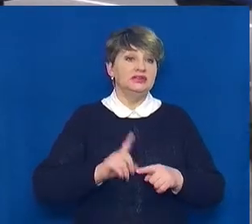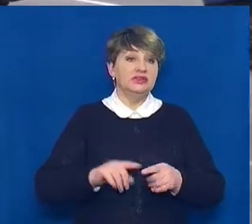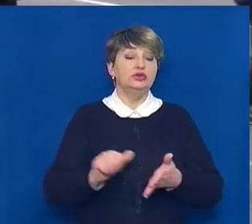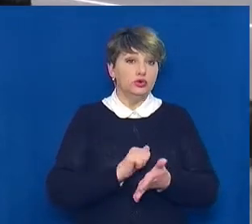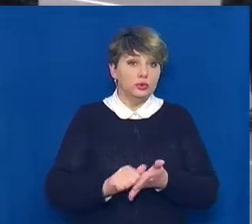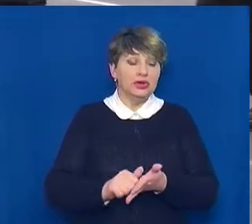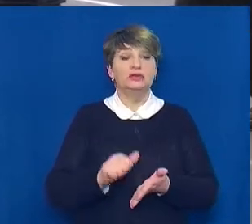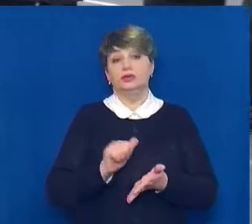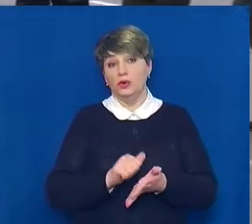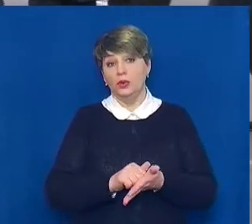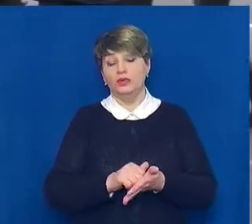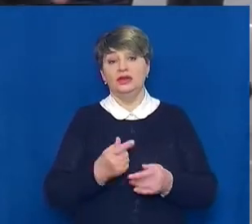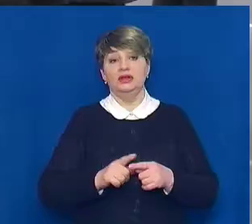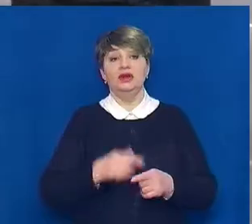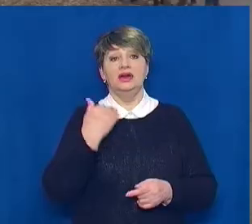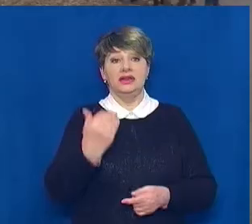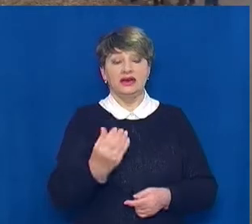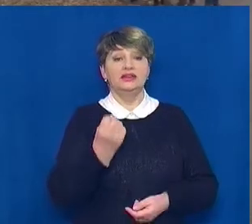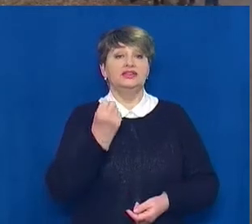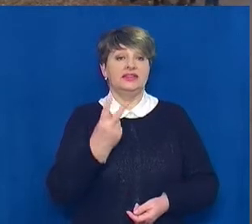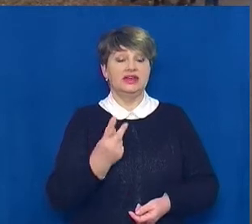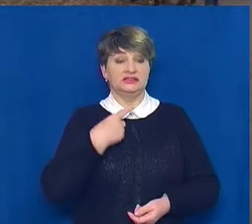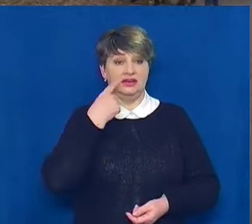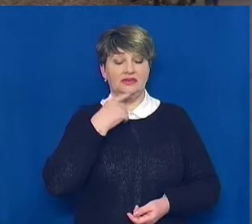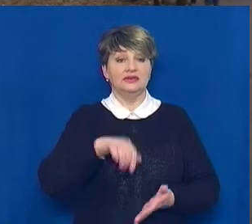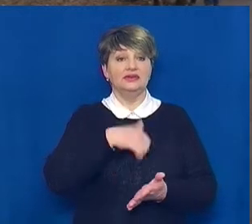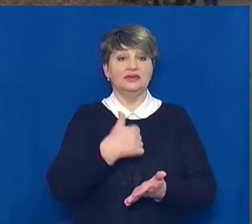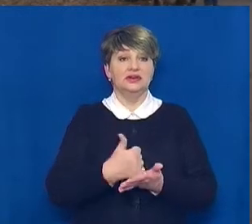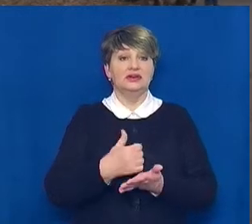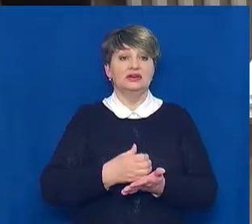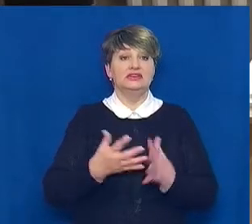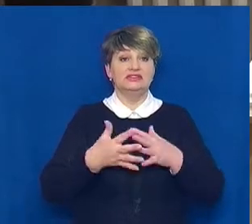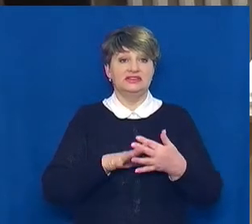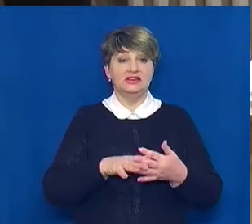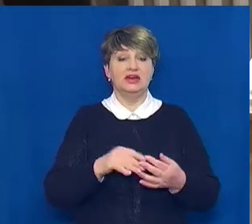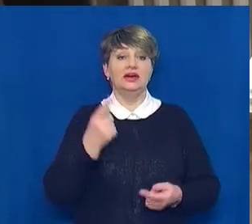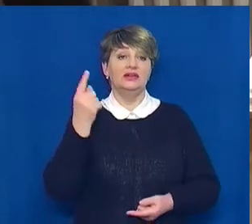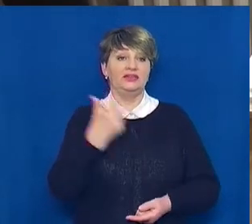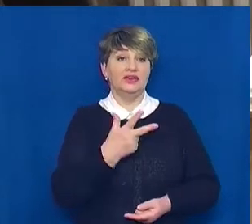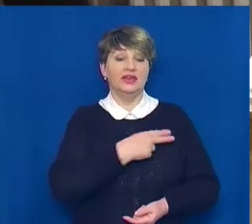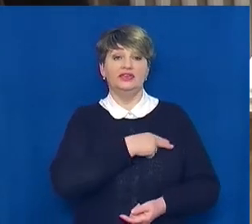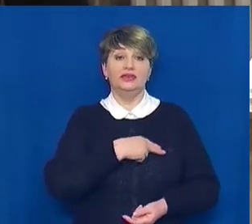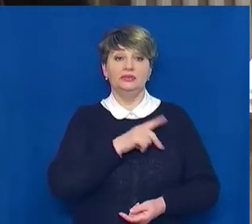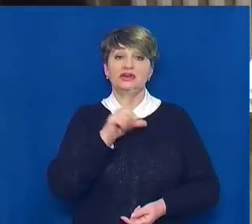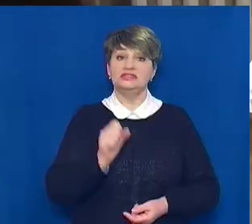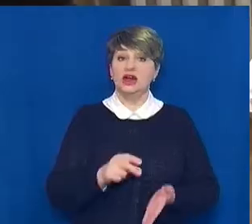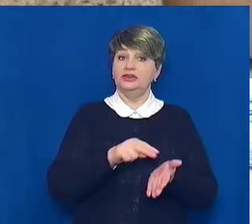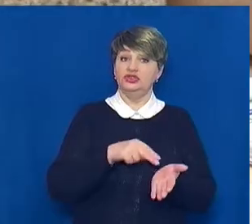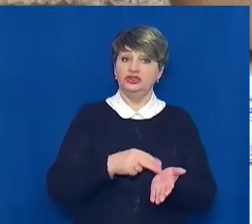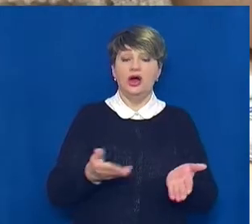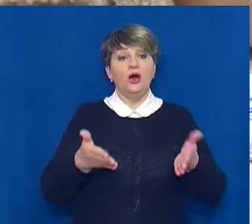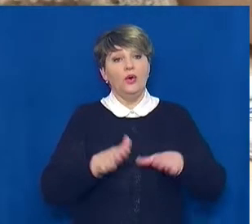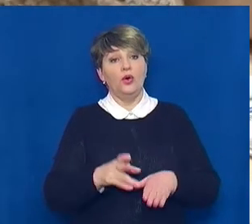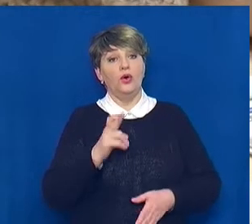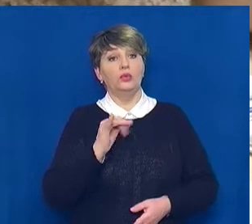Їх у Сведіводській сільраді 12, говорить голова села Світлана Вовк. Третина депутатів, каже, за Черкаси. Решта – за